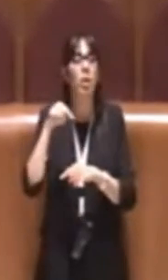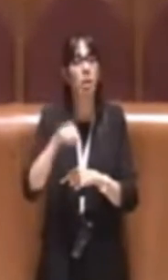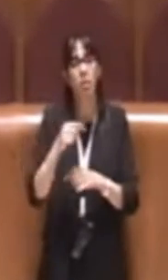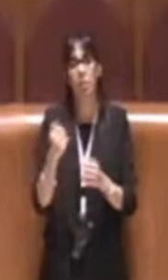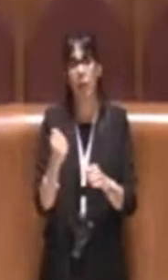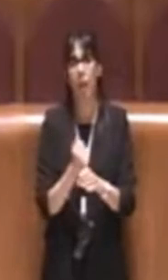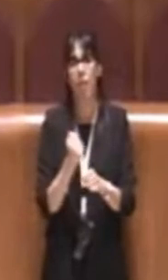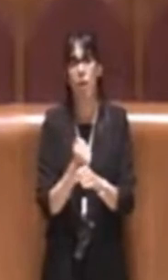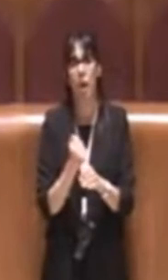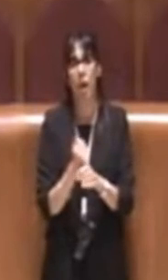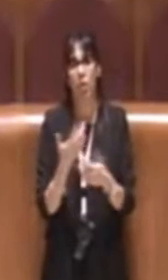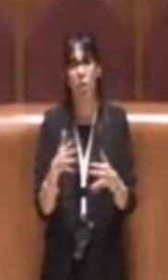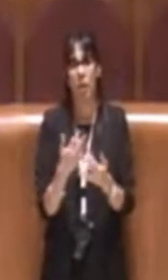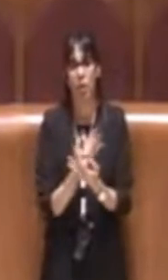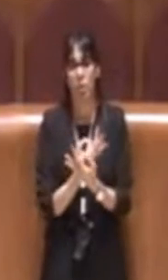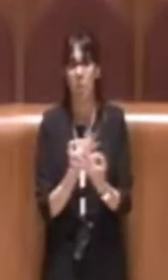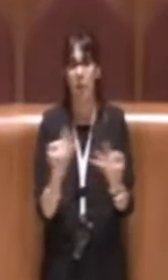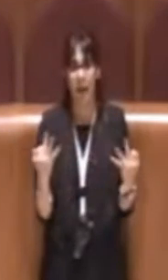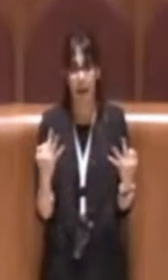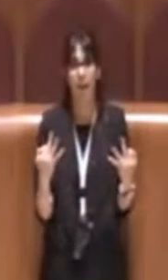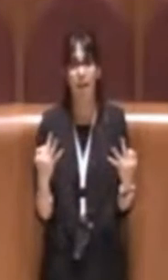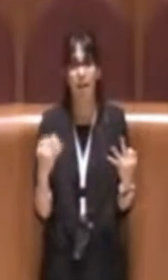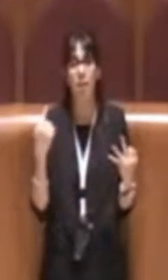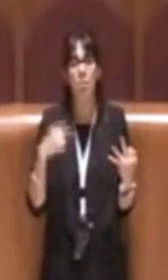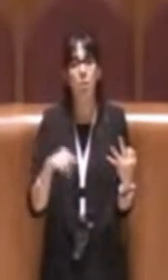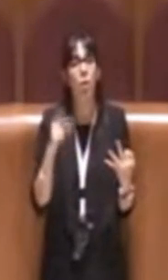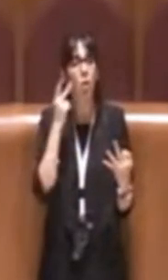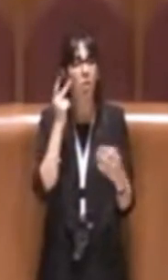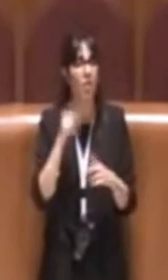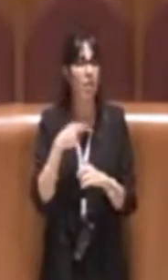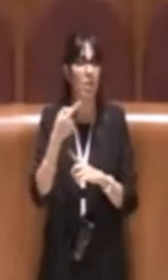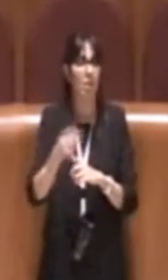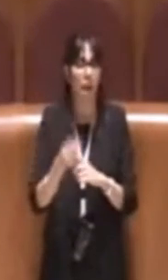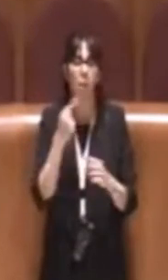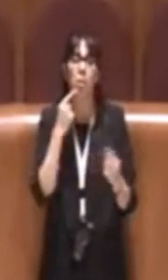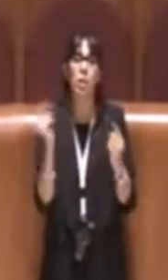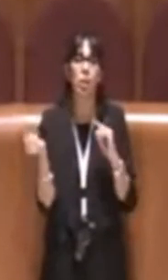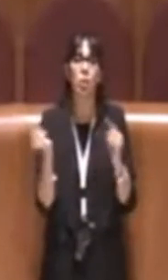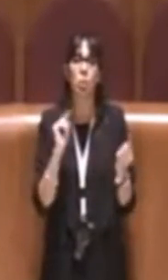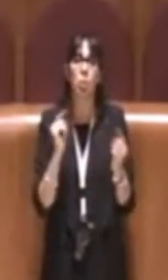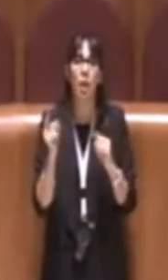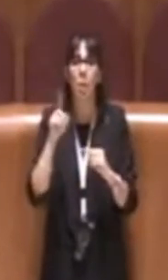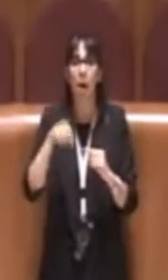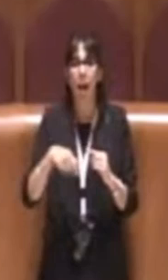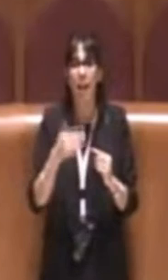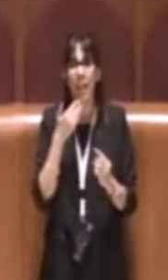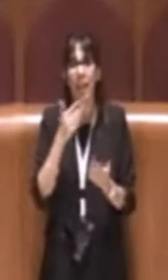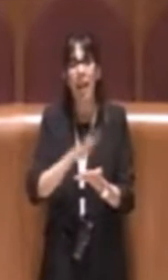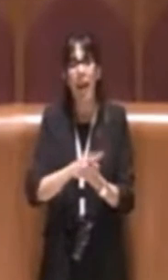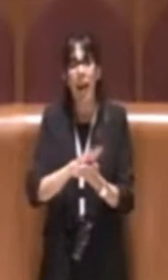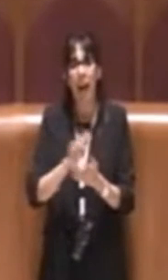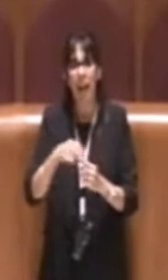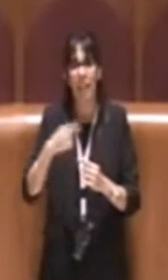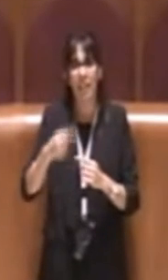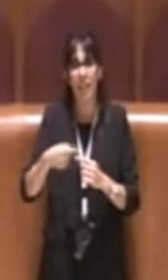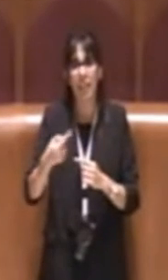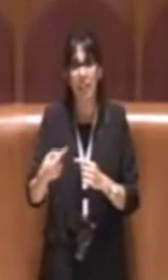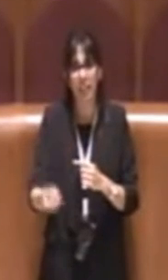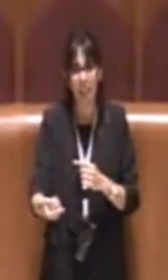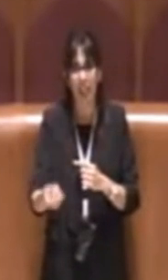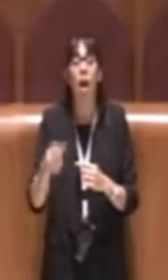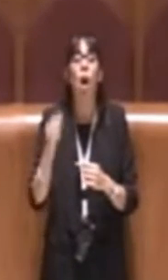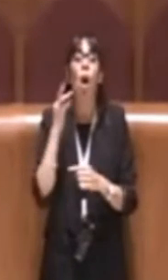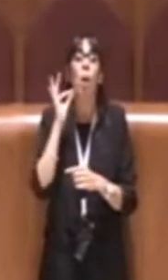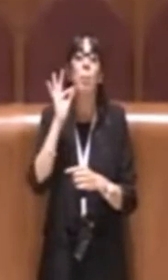e questo lo vedremo, poi lo discuteremo anche negli atti successivi l'obiettivo